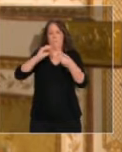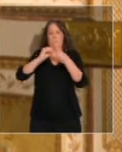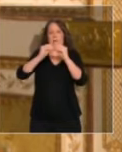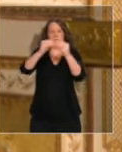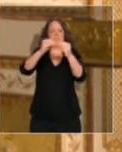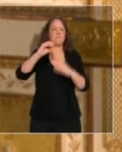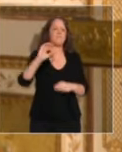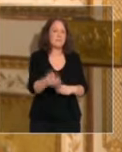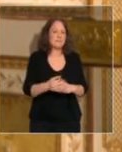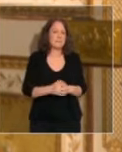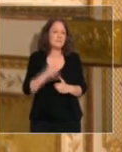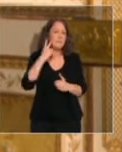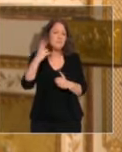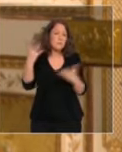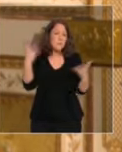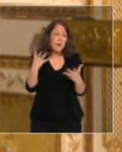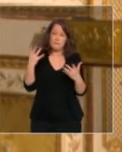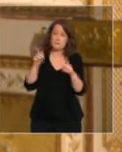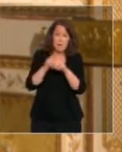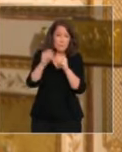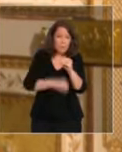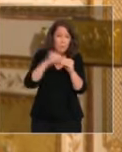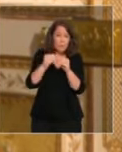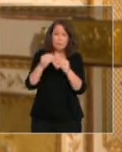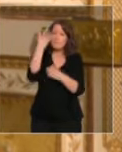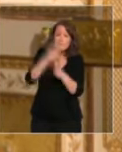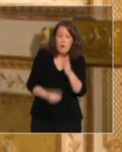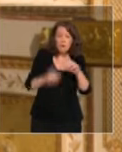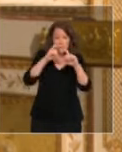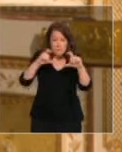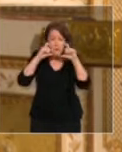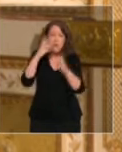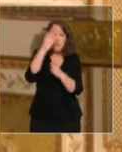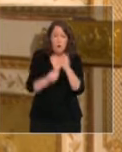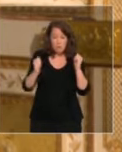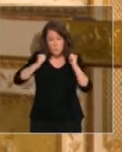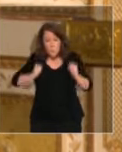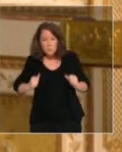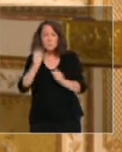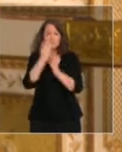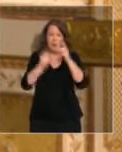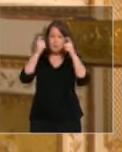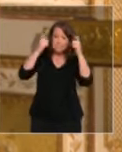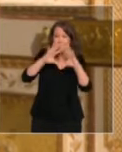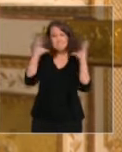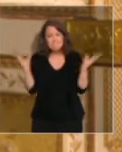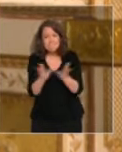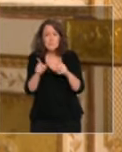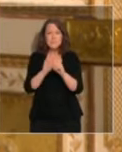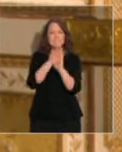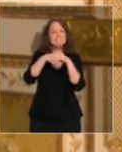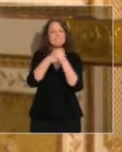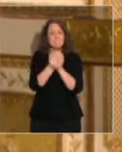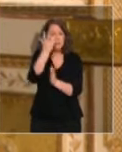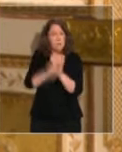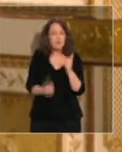pays du monde, nous avons manqué de blouses, de gants, de gel hydroalcoolique. Nous n'avons pas pu distribuer autant de masques que nous l'aurions